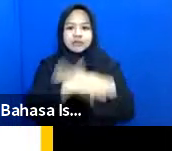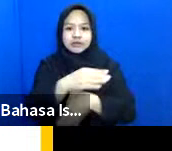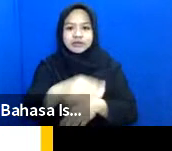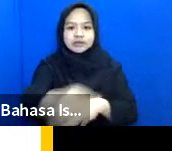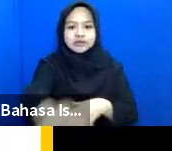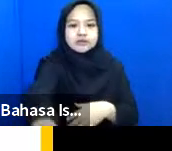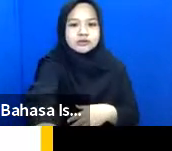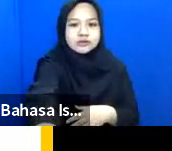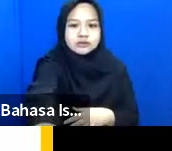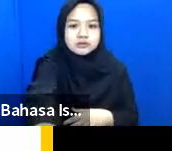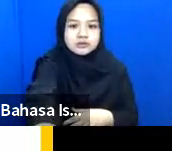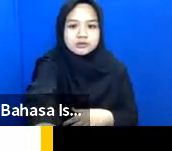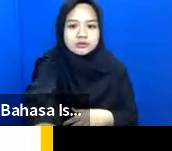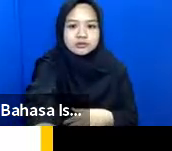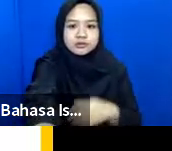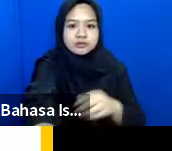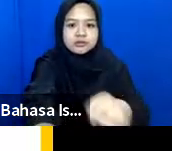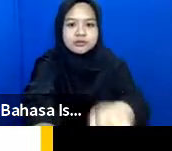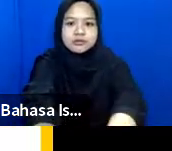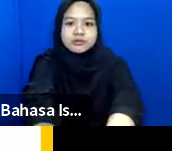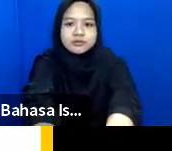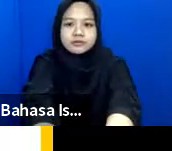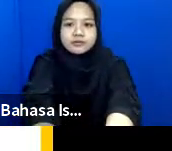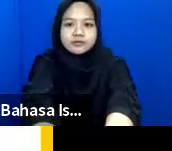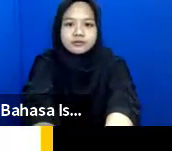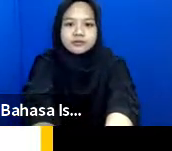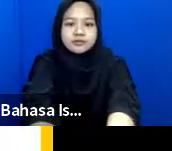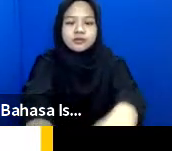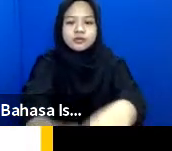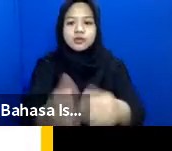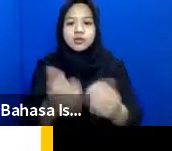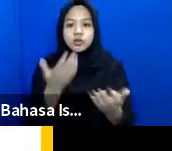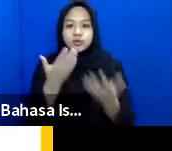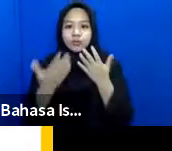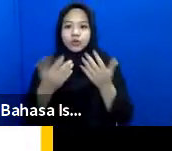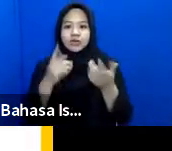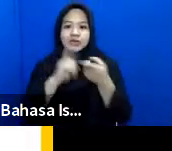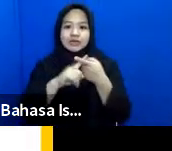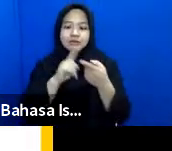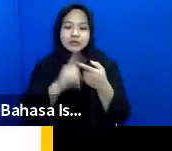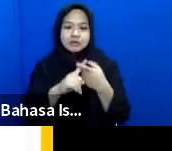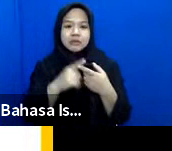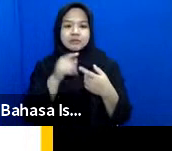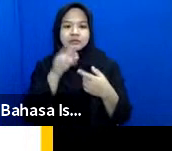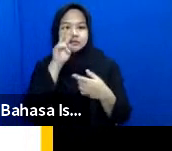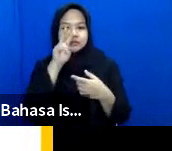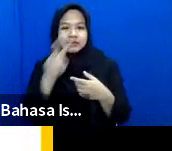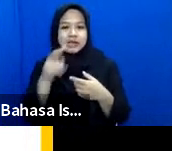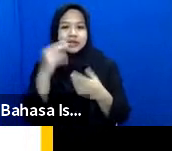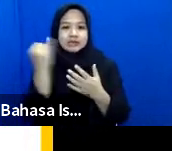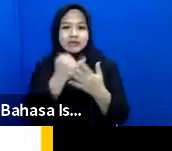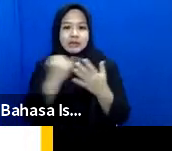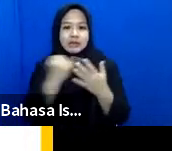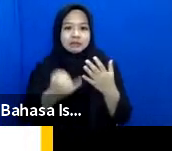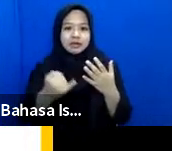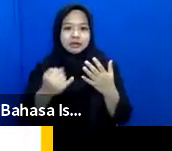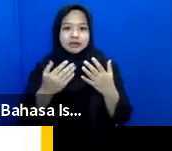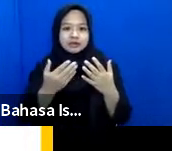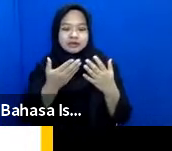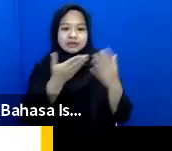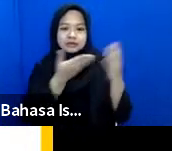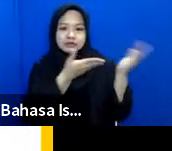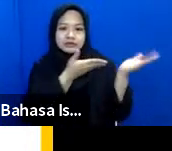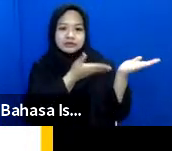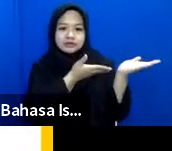konsep umum mengenai disabilitas mungkin teman-teman ketika melihat gambar di